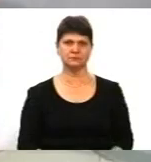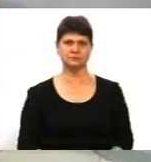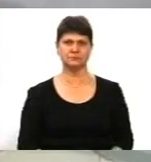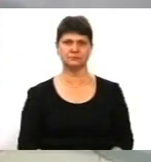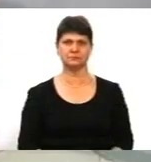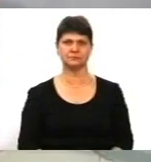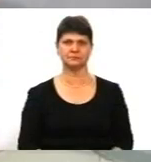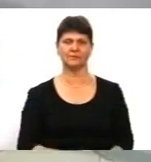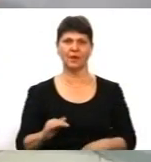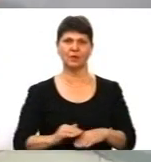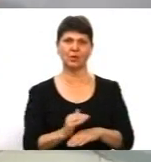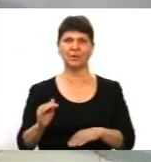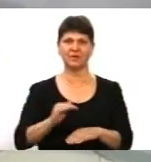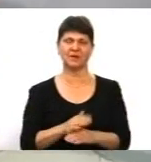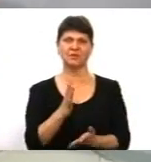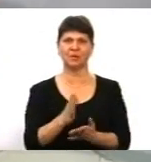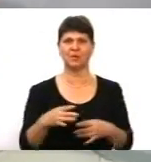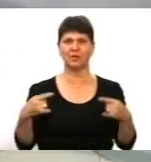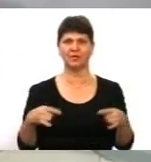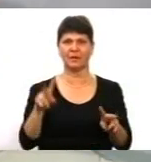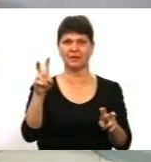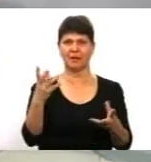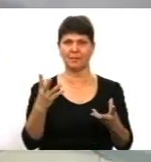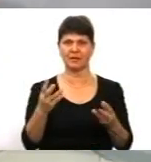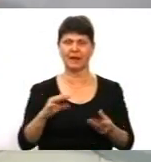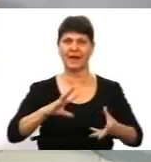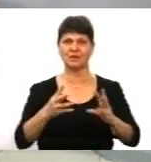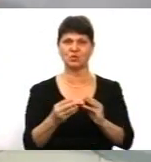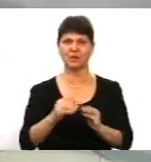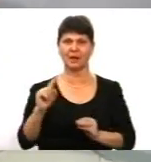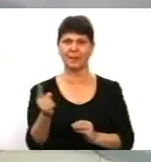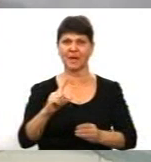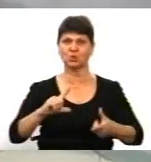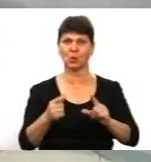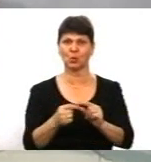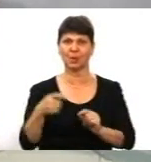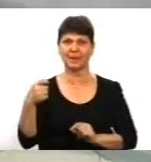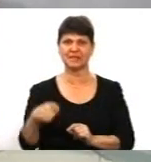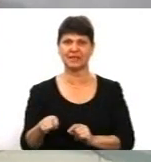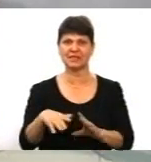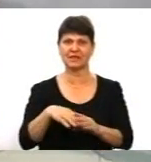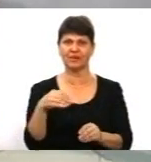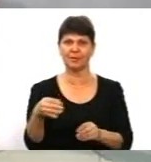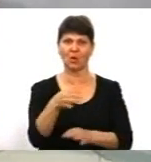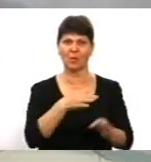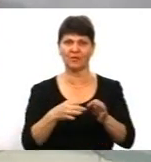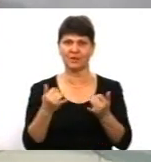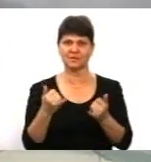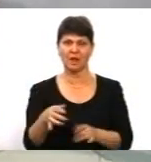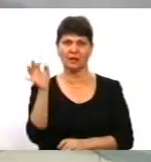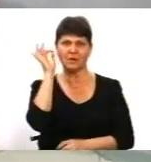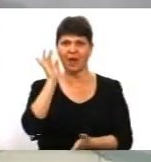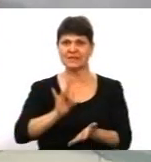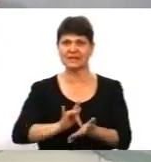Добрий вечір, у прямому ефірі тема дня. Про результати першого туру президентських виборів говоримо сьогодні. Нагадаю, центральна